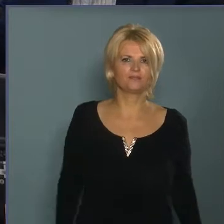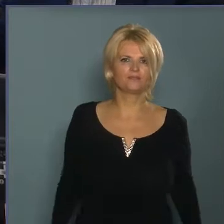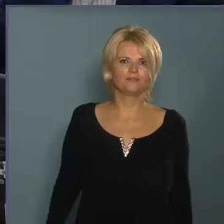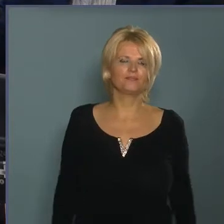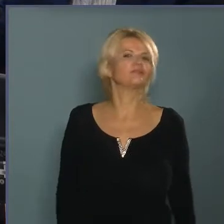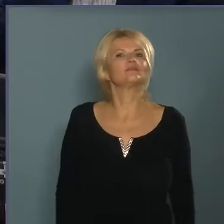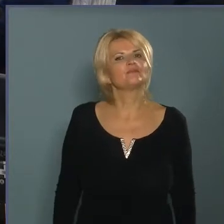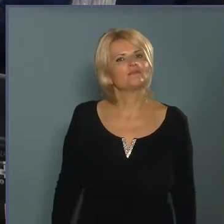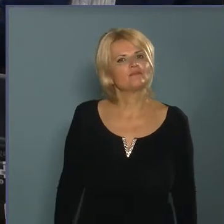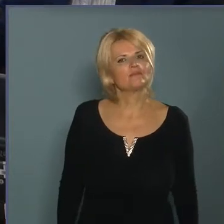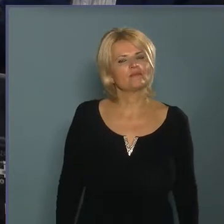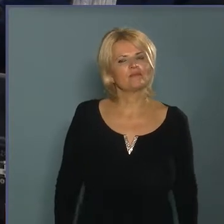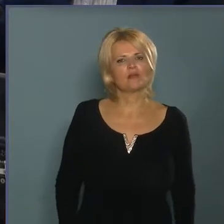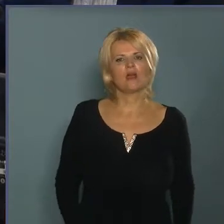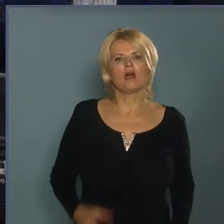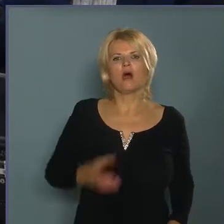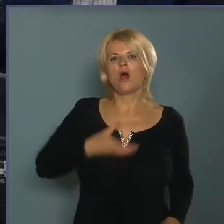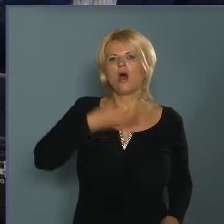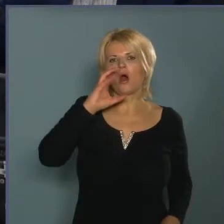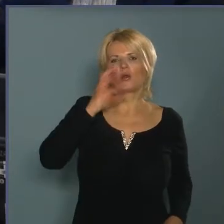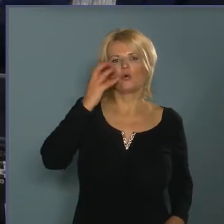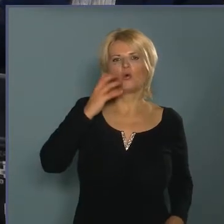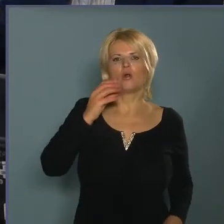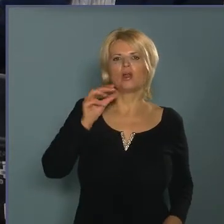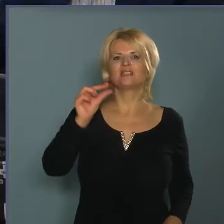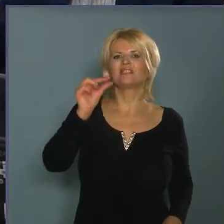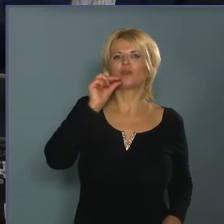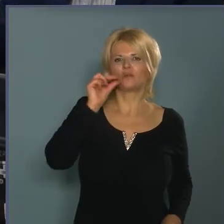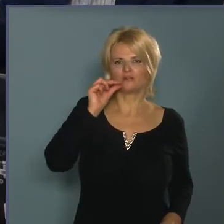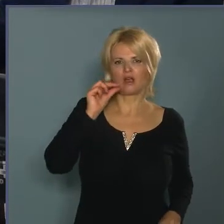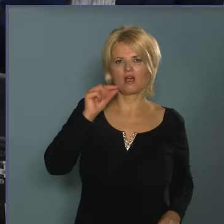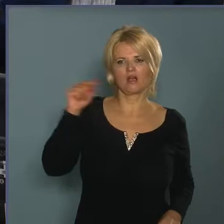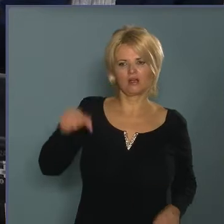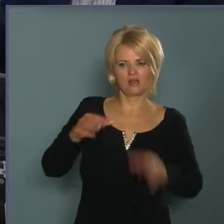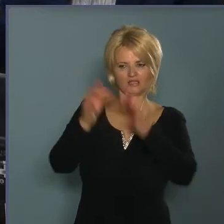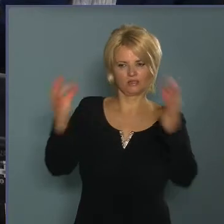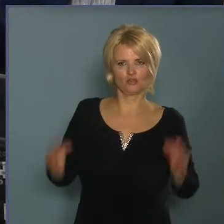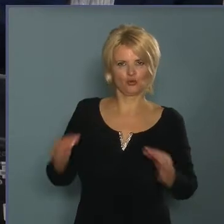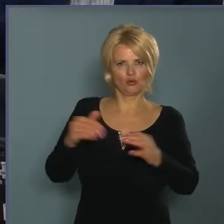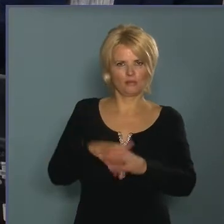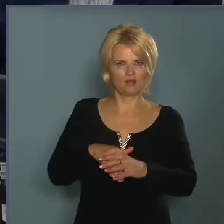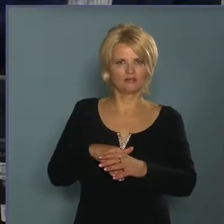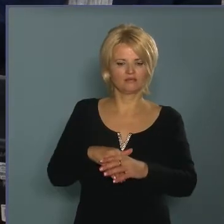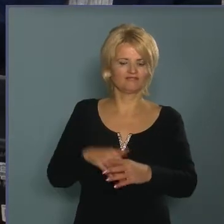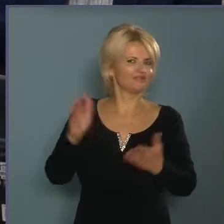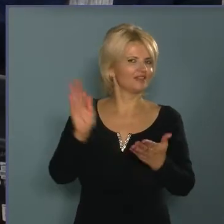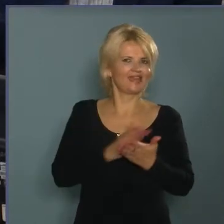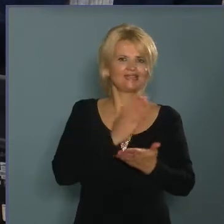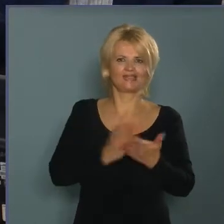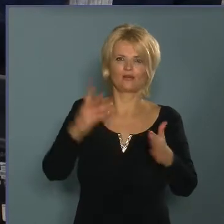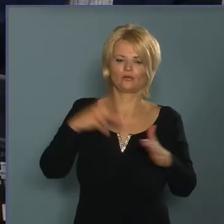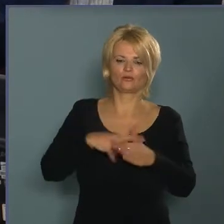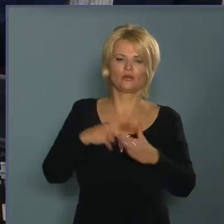vagy azok az alkohol szondák, amelyek szintén a zacskóban rejtőznek, viszont azokra is szükség van, akár jön egyszerű